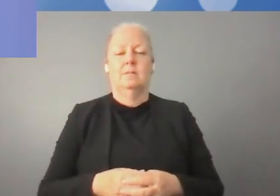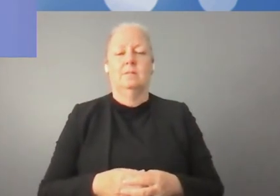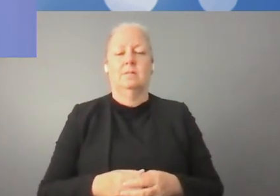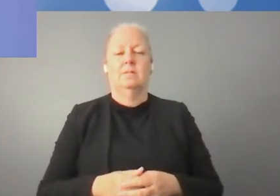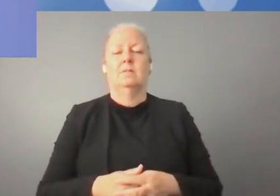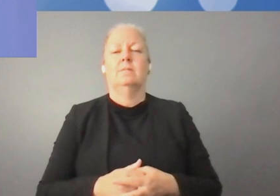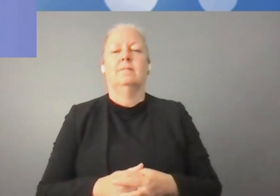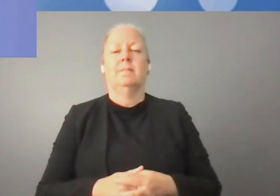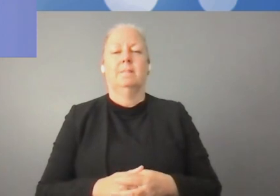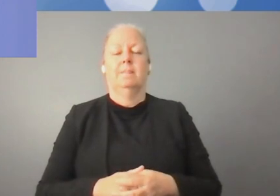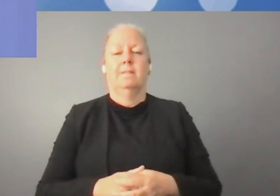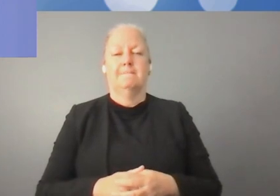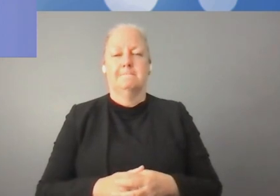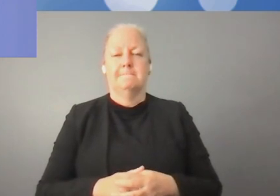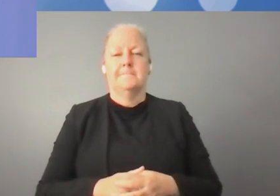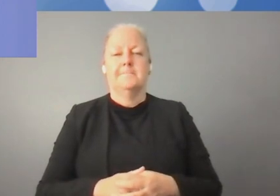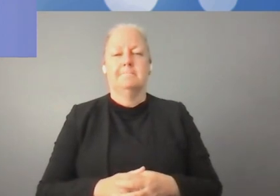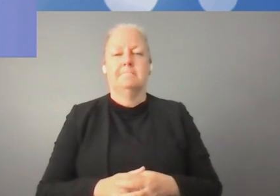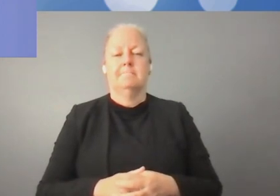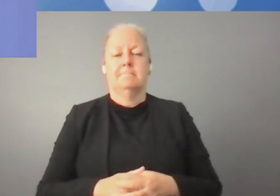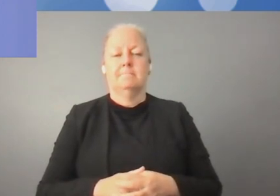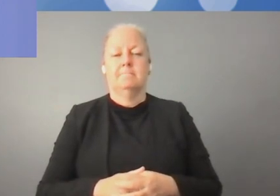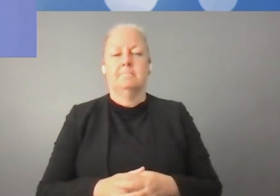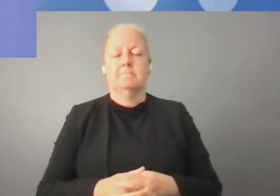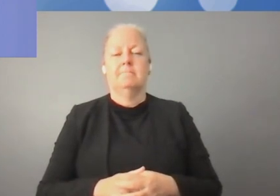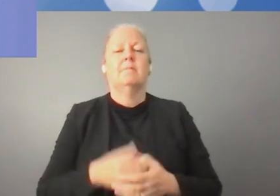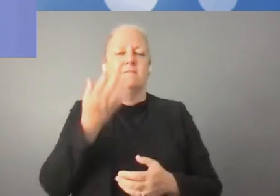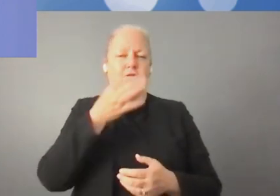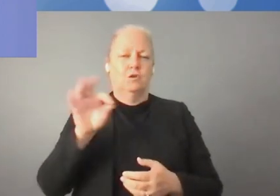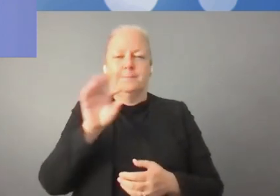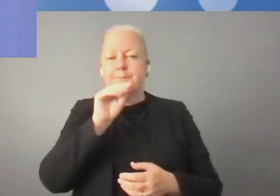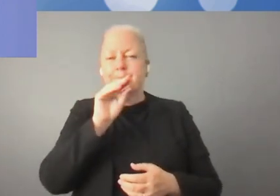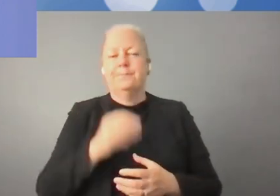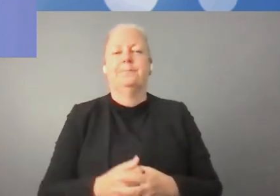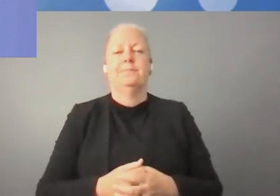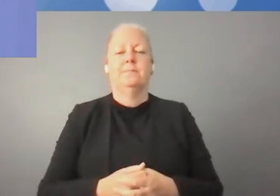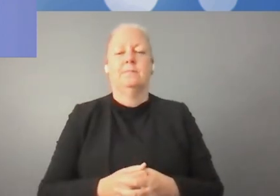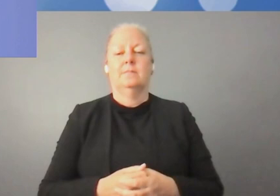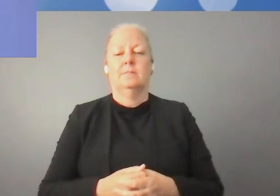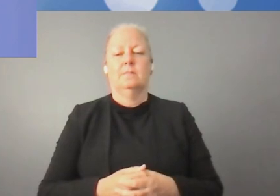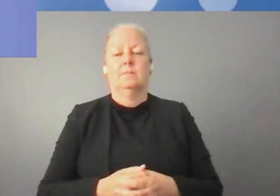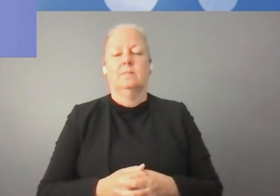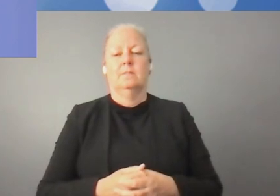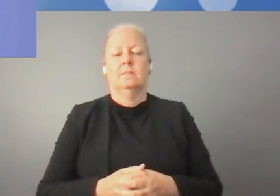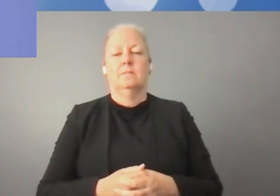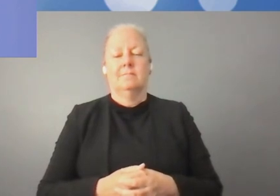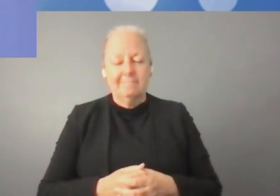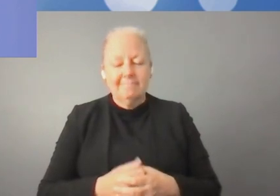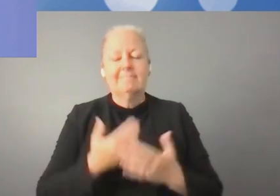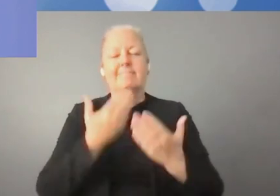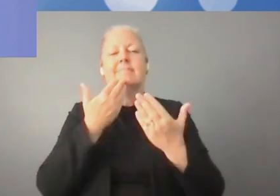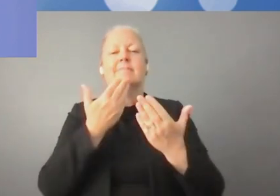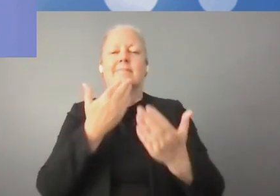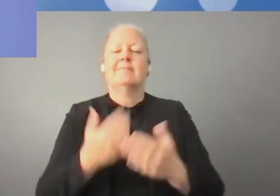traduction. Mais très brièvement, d'abord, comme l'a rappelé Mme la ministre, la première responsabilité de l'État,